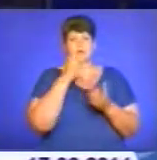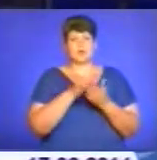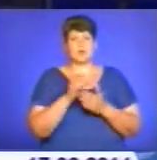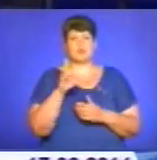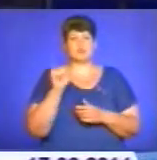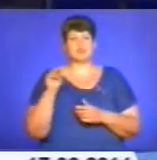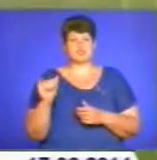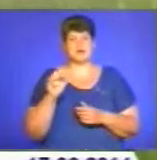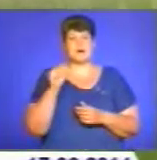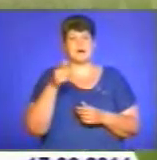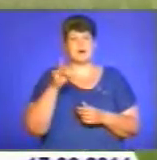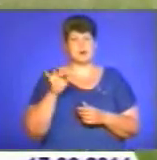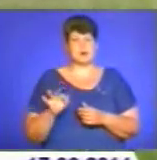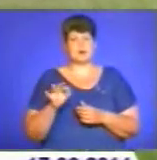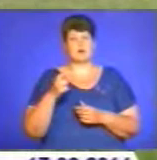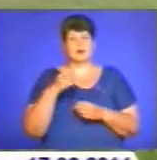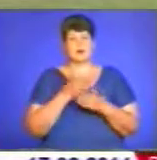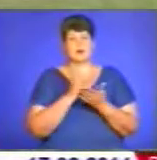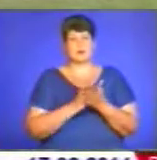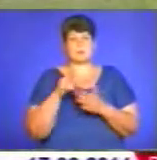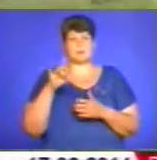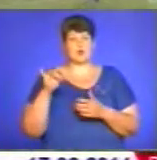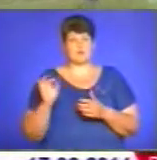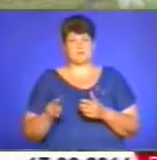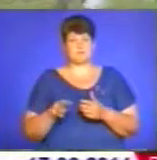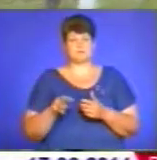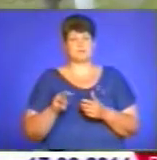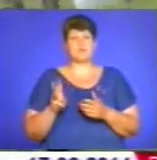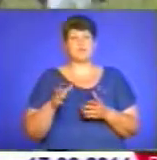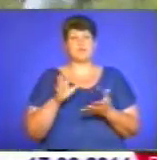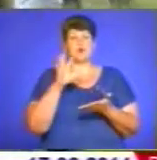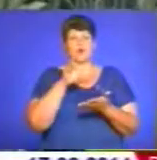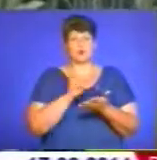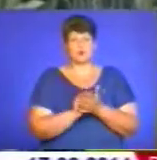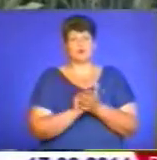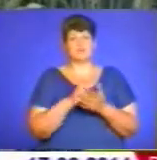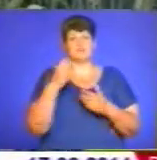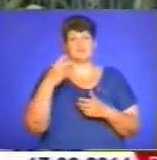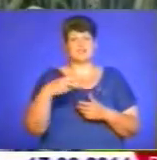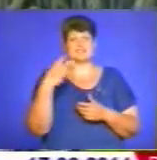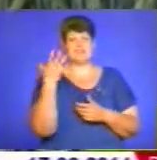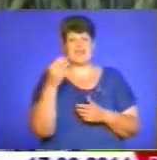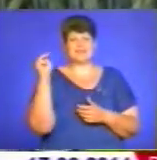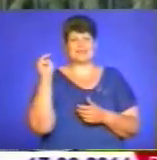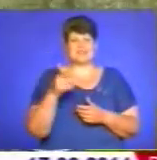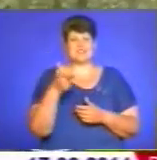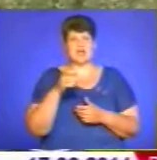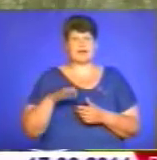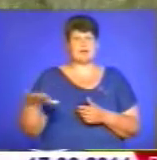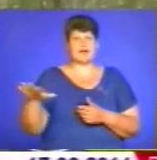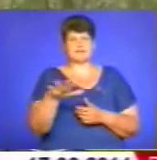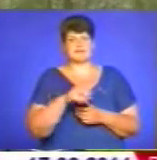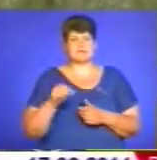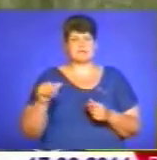Агрохлібпром». Товариство «Бучач Агрохлібпром» орендує близько 25 тисяч гектарів землі, на яких